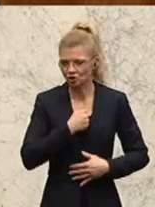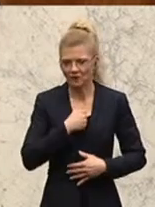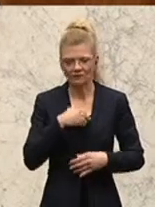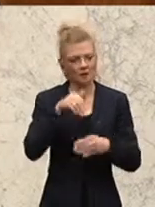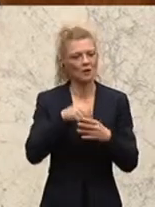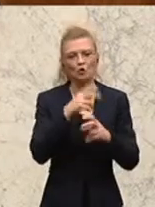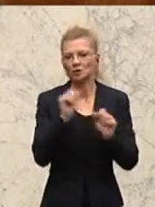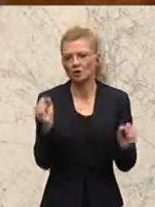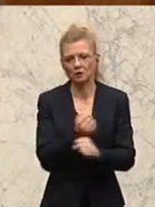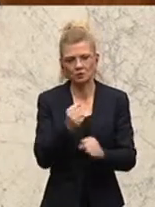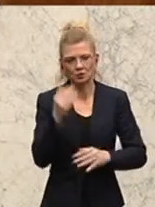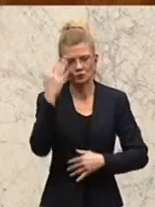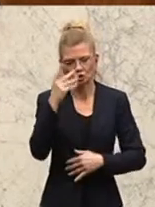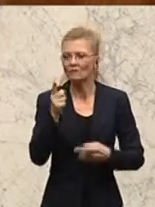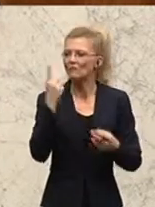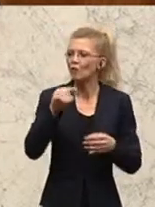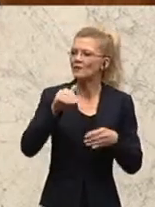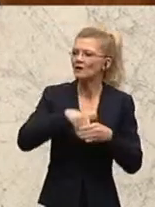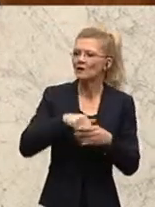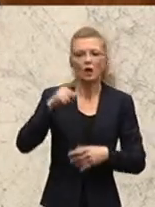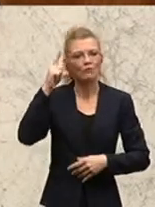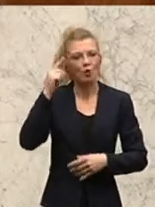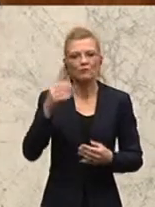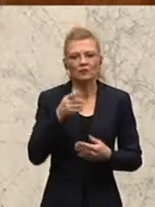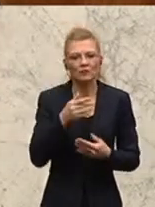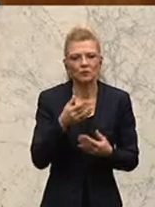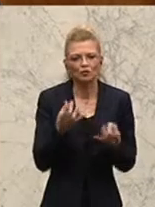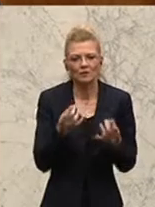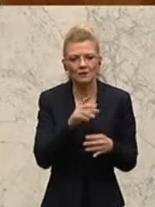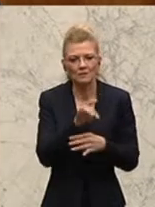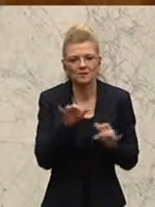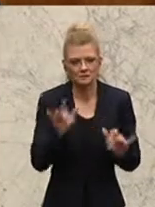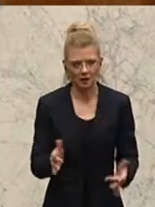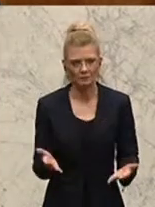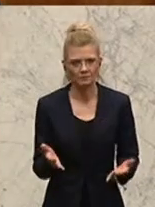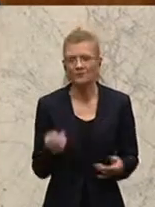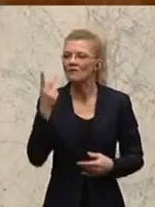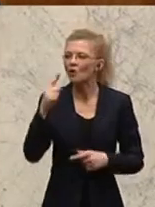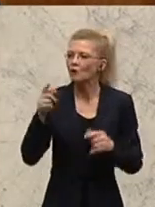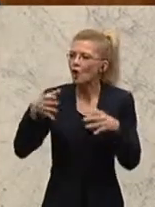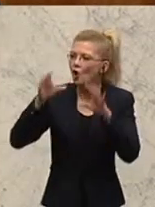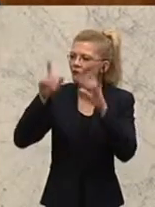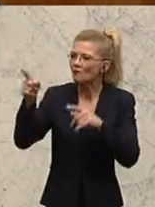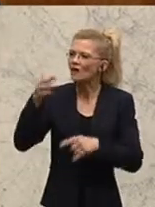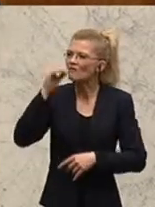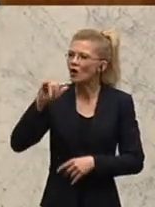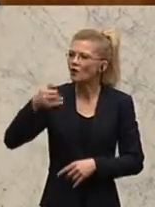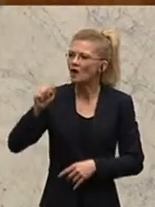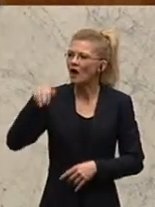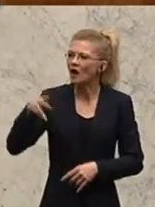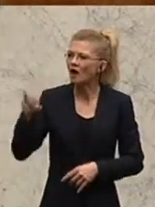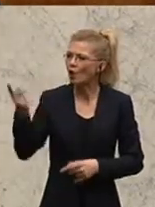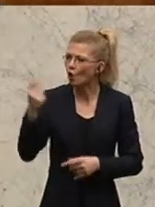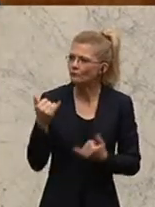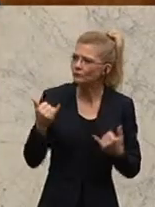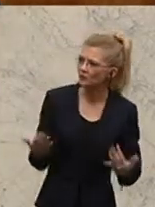irgendwo das einfach in den Köpfen keinen Platz hat, weil die ÖVP, die Frau Jank kommt gerade, ist